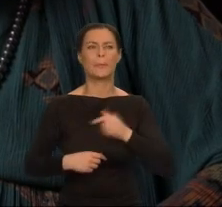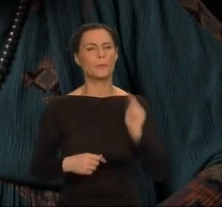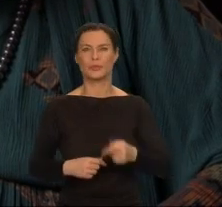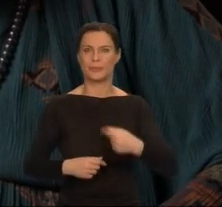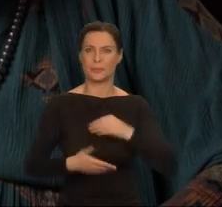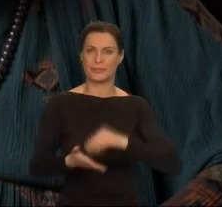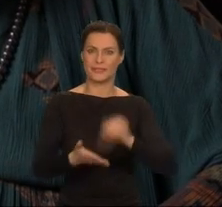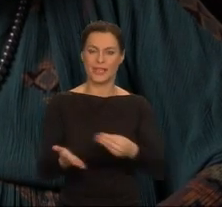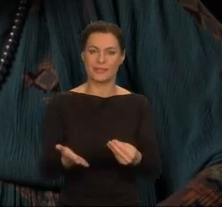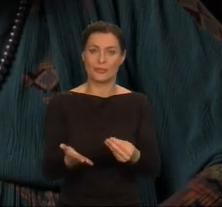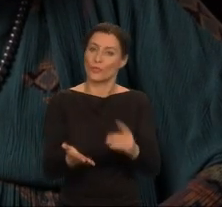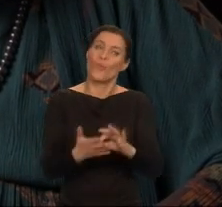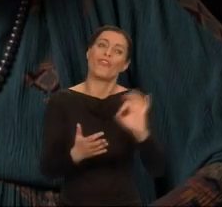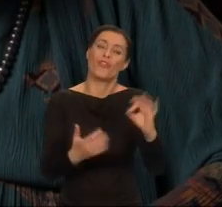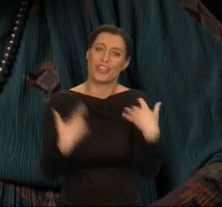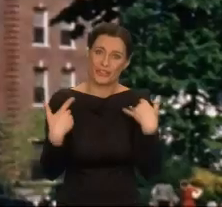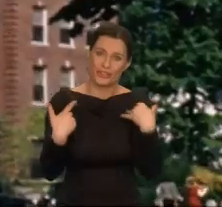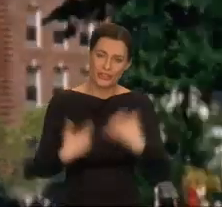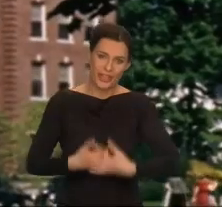Dla niej na tym polegało życie.